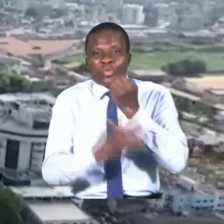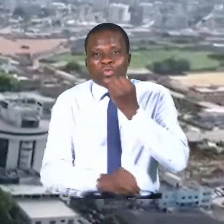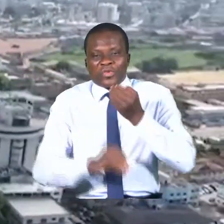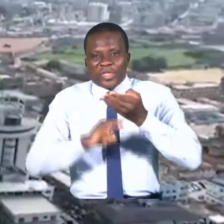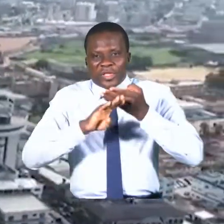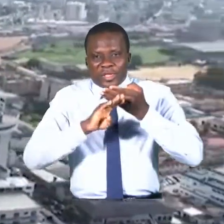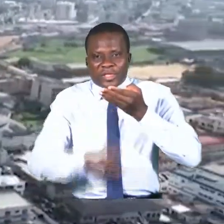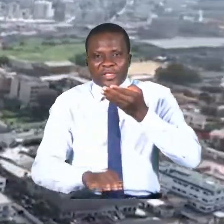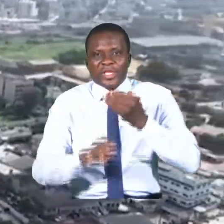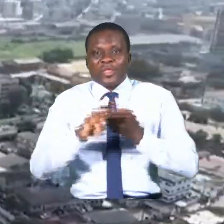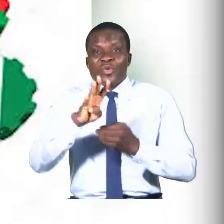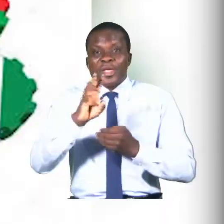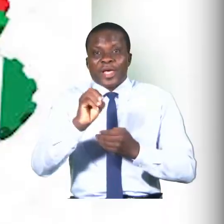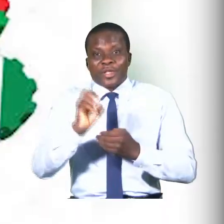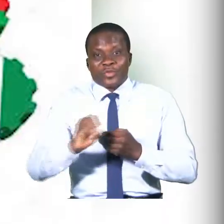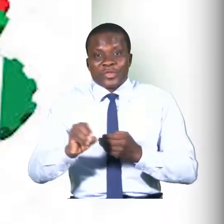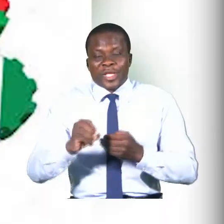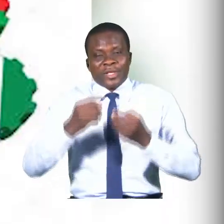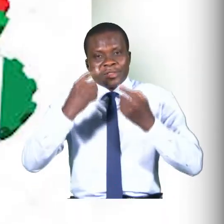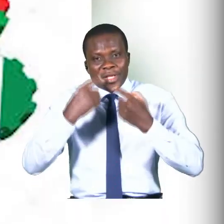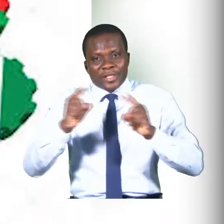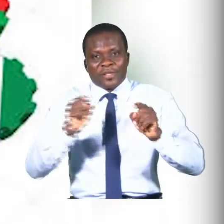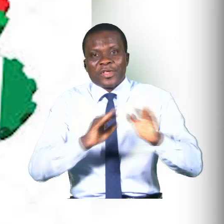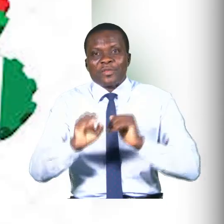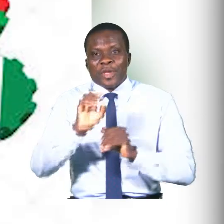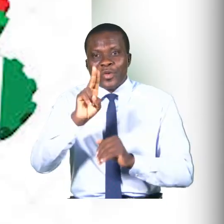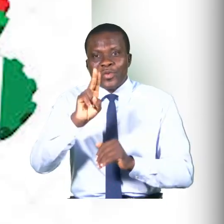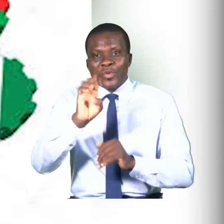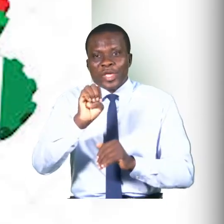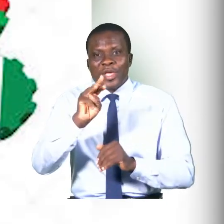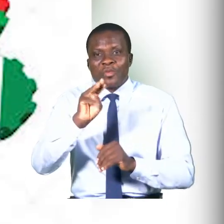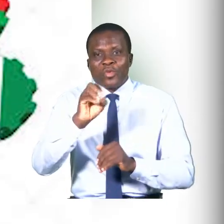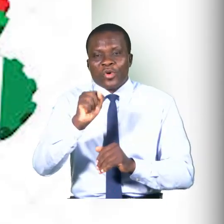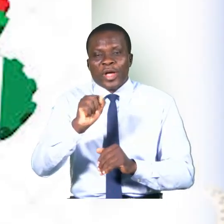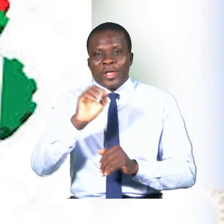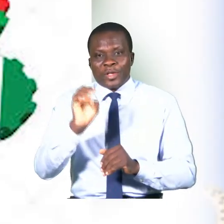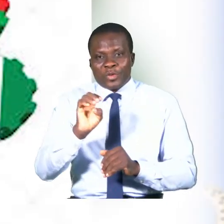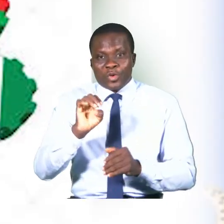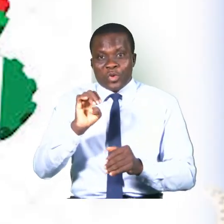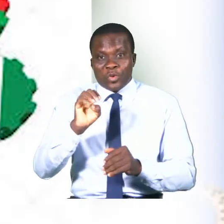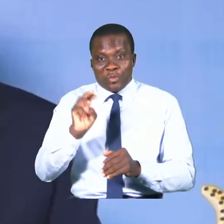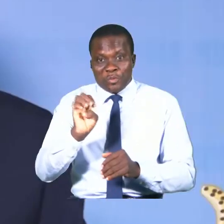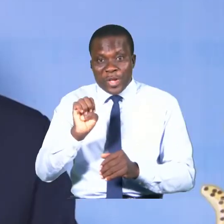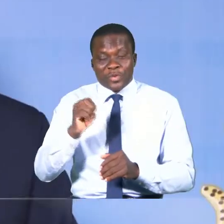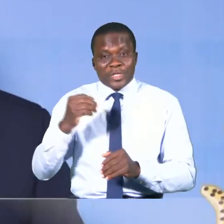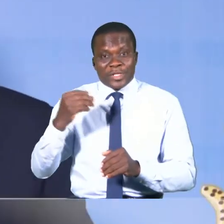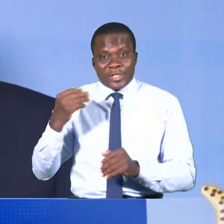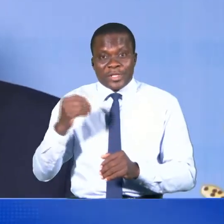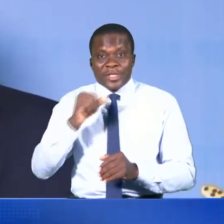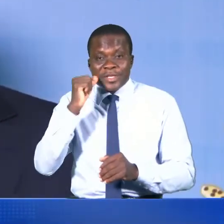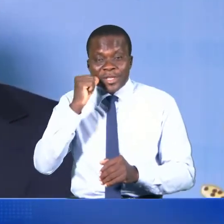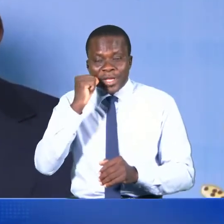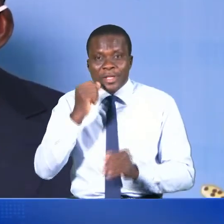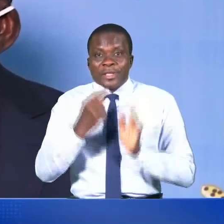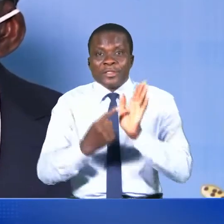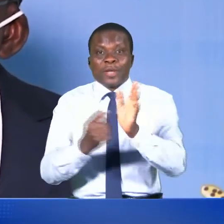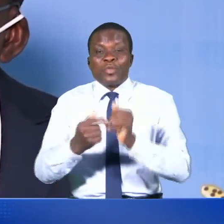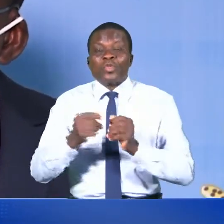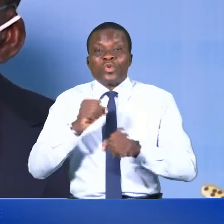40%. La publication est faite par l'UEMOA ce mercredi 15 juillet. Ce que ça montre, c'est que les efforts